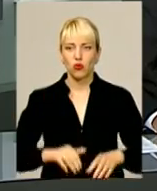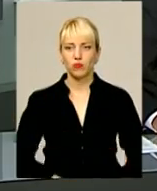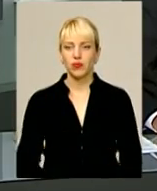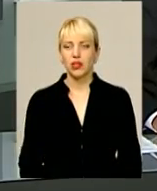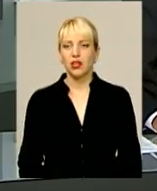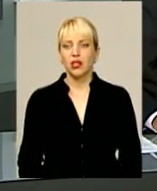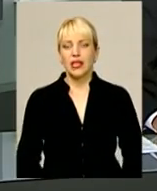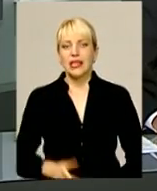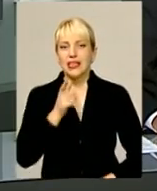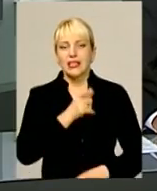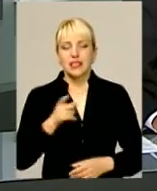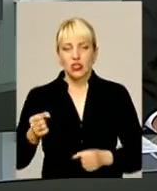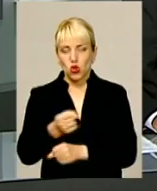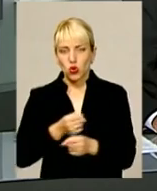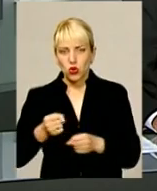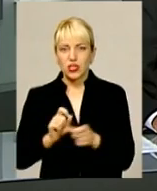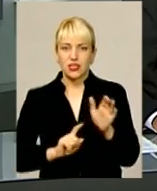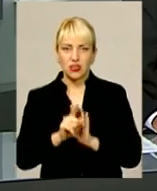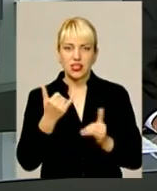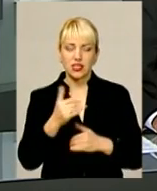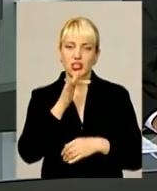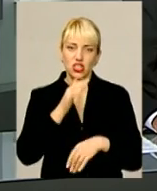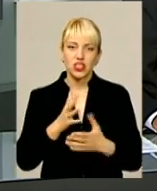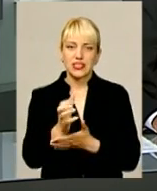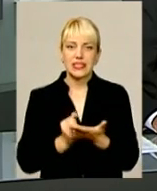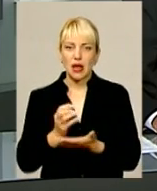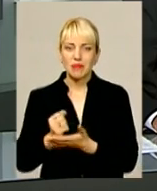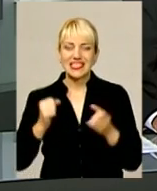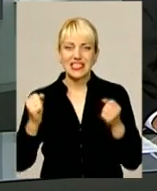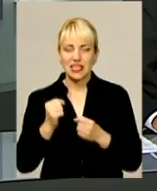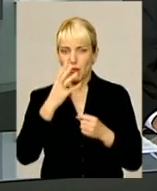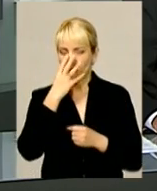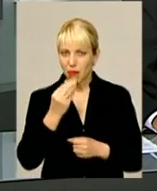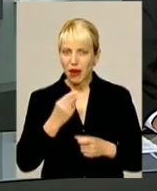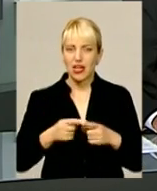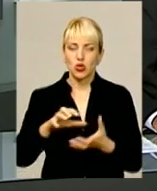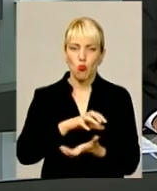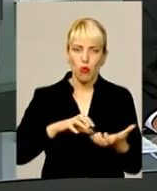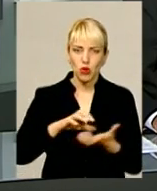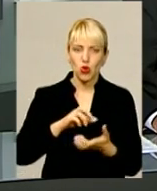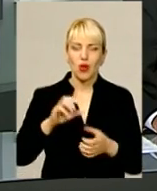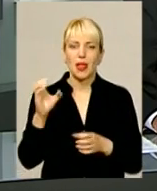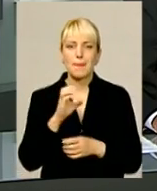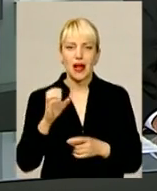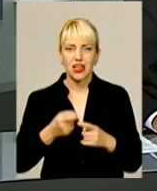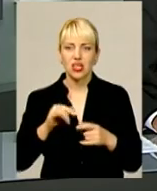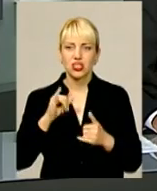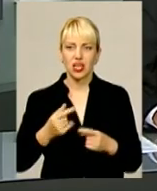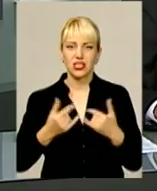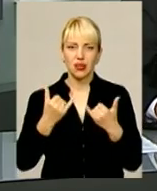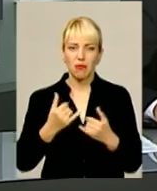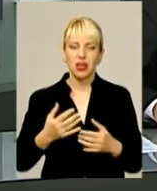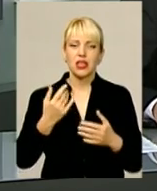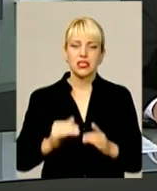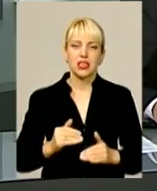Сезон консервації стартував. Зараз якраз час запастися на зиму перцям, помідорами та баклажанами. На оптових ринках краю ці